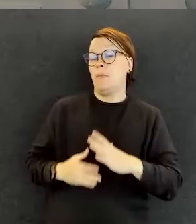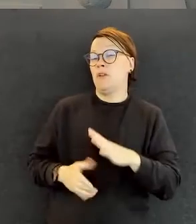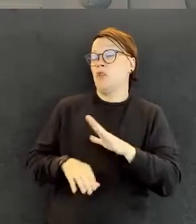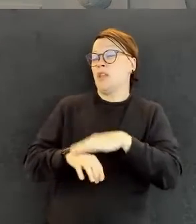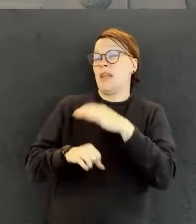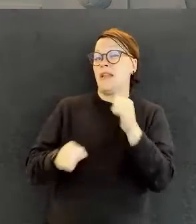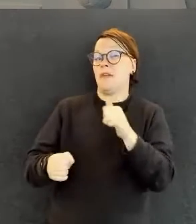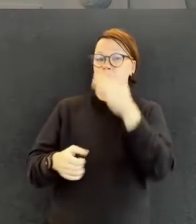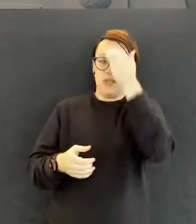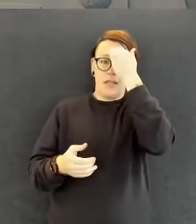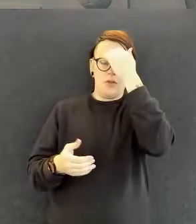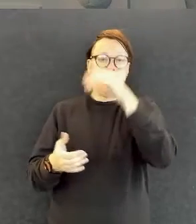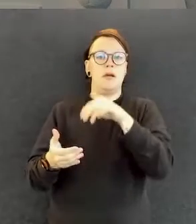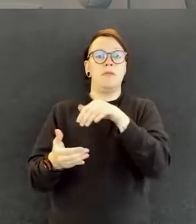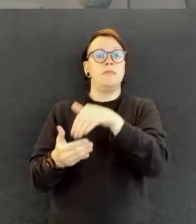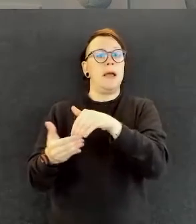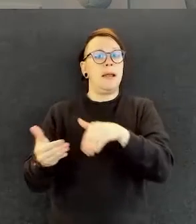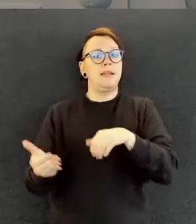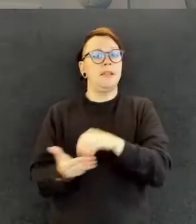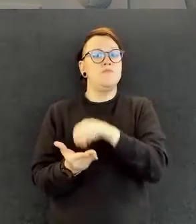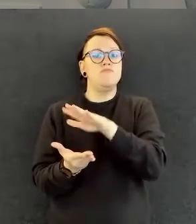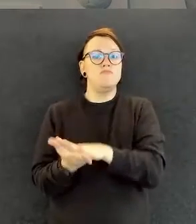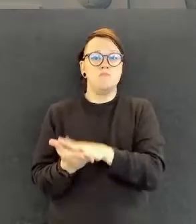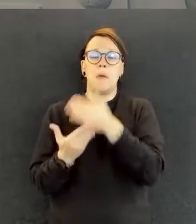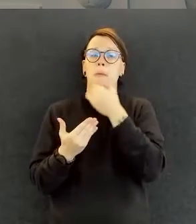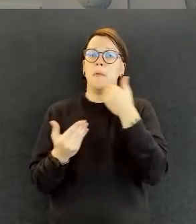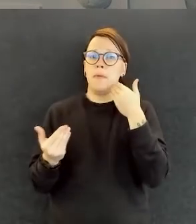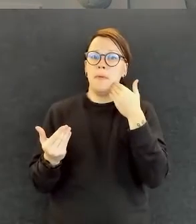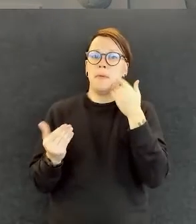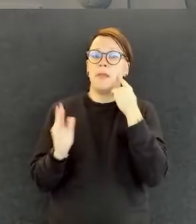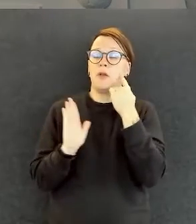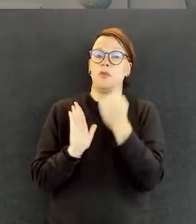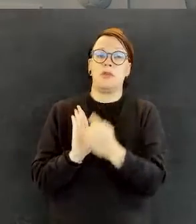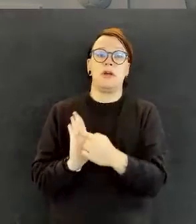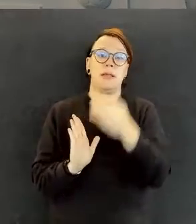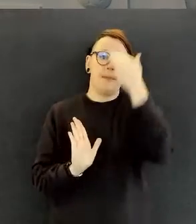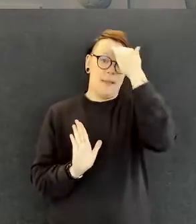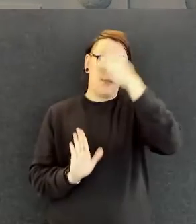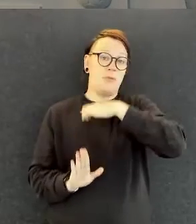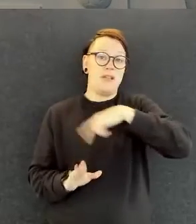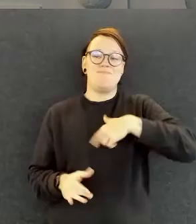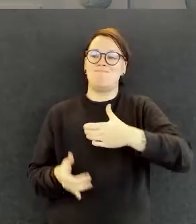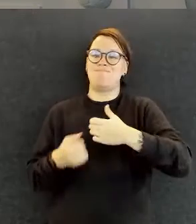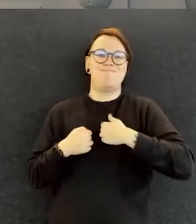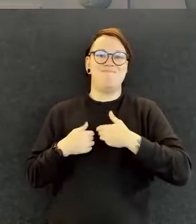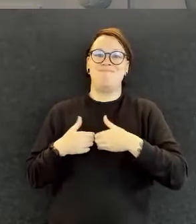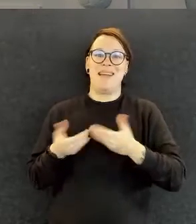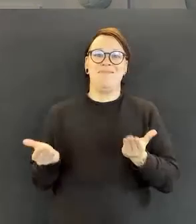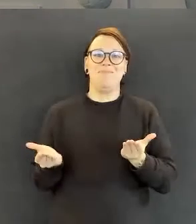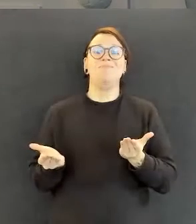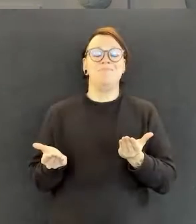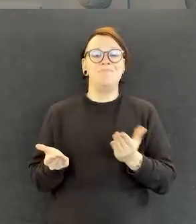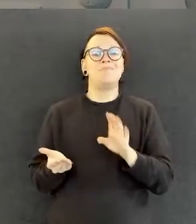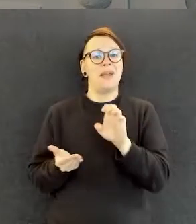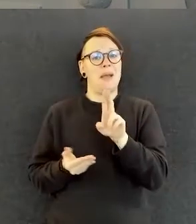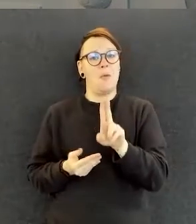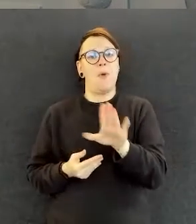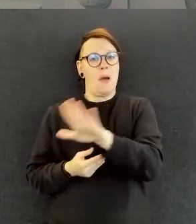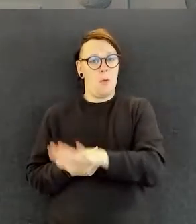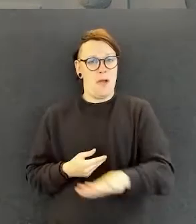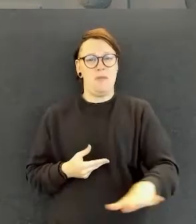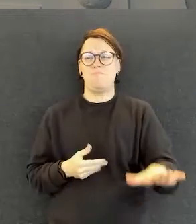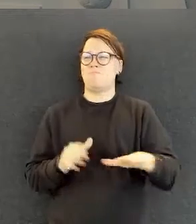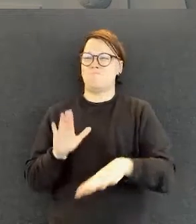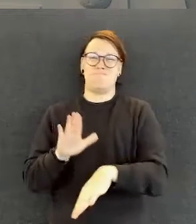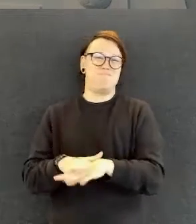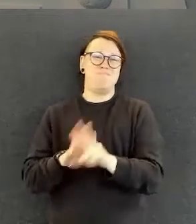mihinkään, niin tarkoittaa, että meillä ei myöskään ole sitä tietoa niinkään saatavilla. Tämä oikeastaan koskettaa koko EU-aluetta tämä sama haaste.